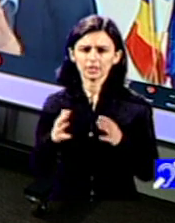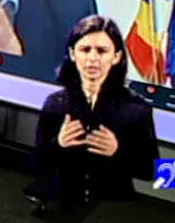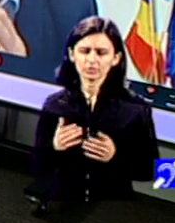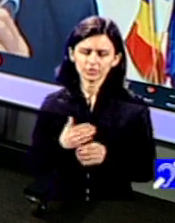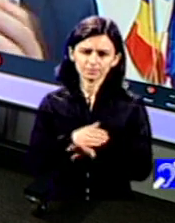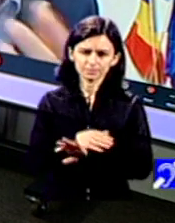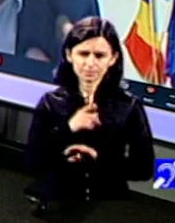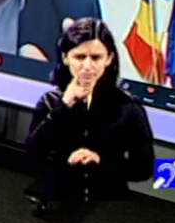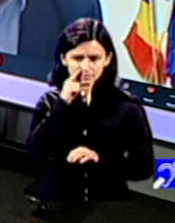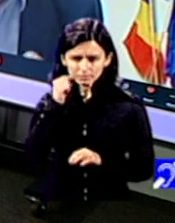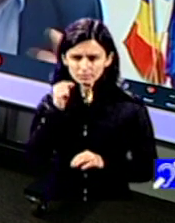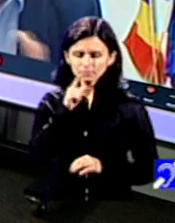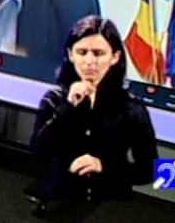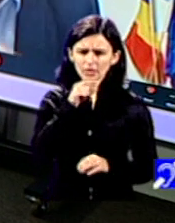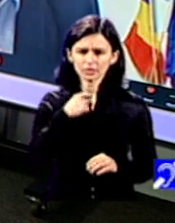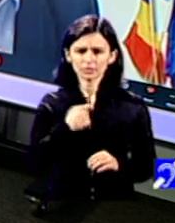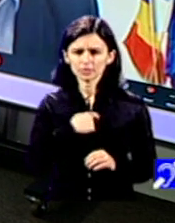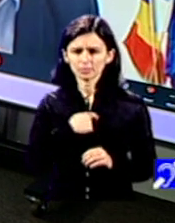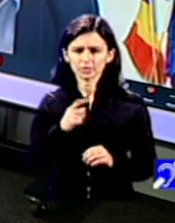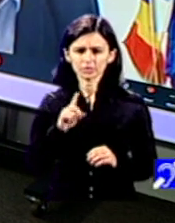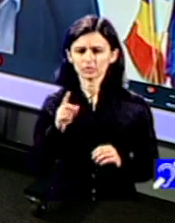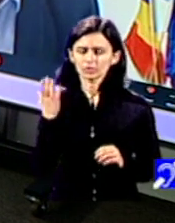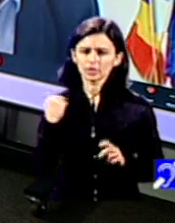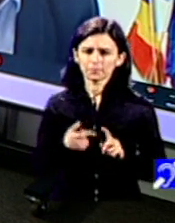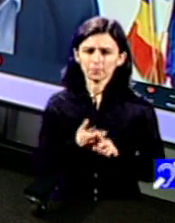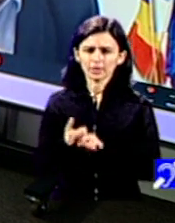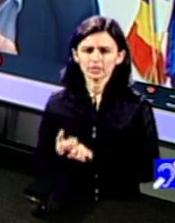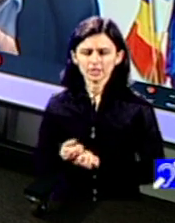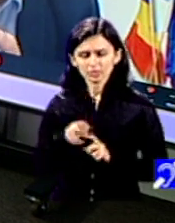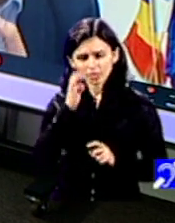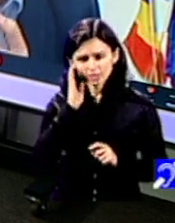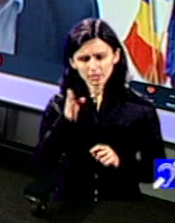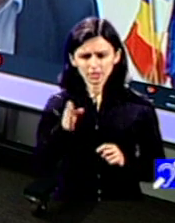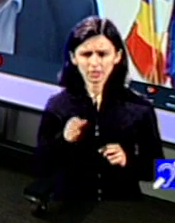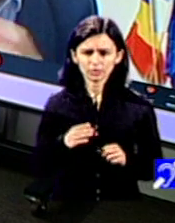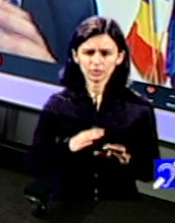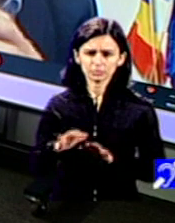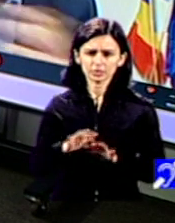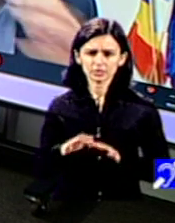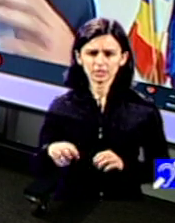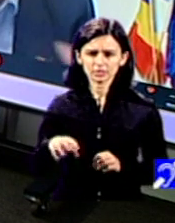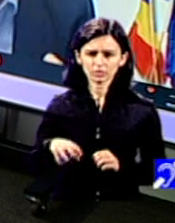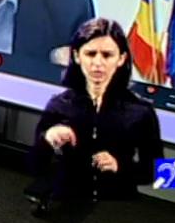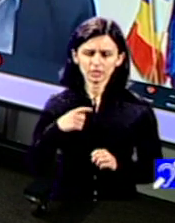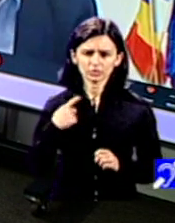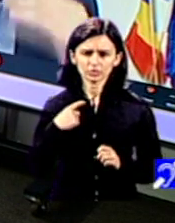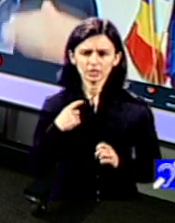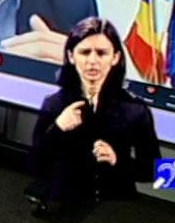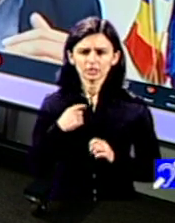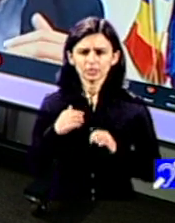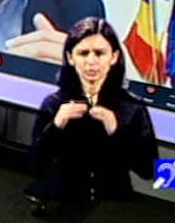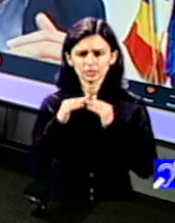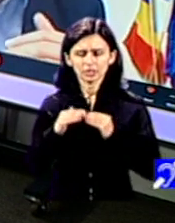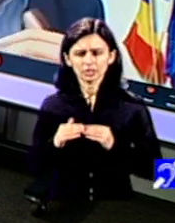și nu ai de fapt o legătură directă cu administrația locală și cumva e un nivel între nivelul de politică